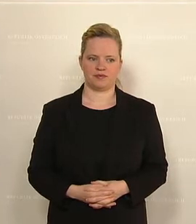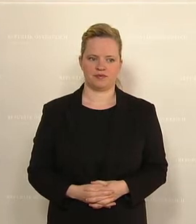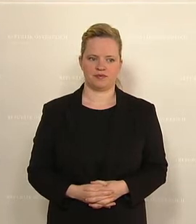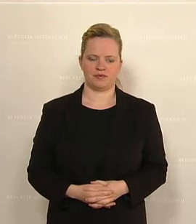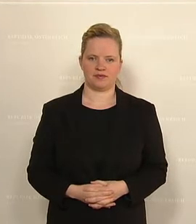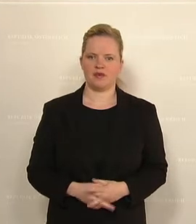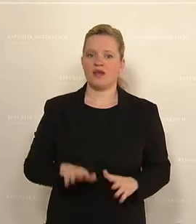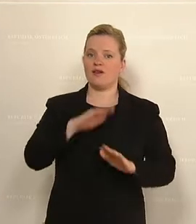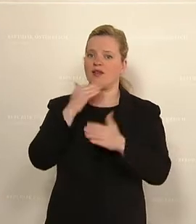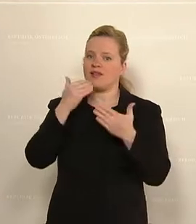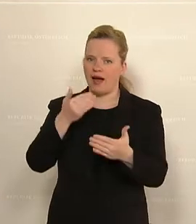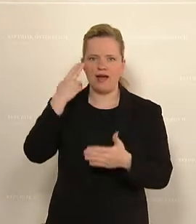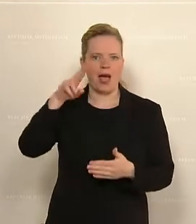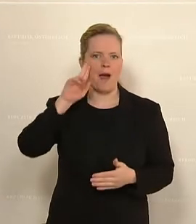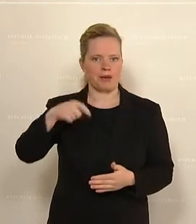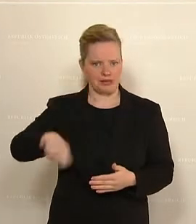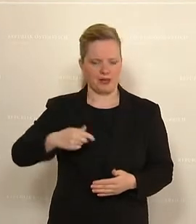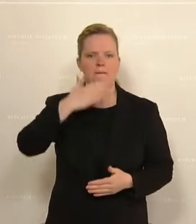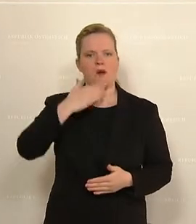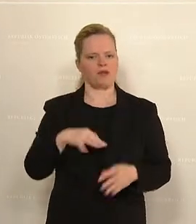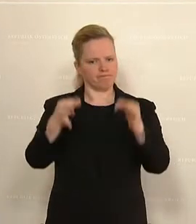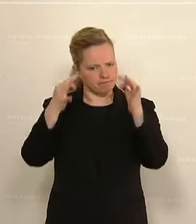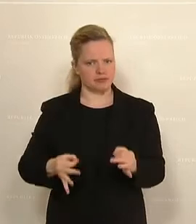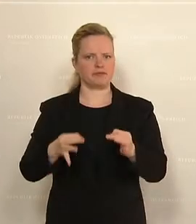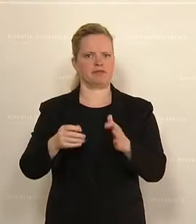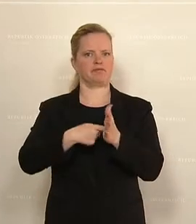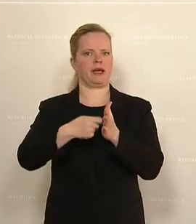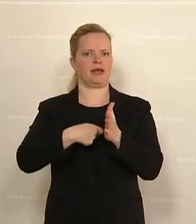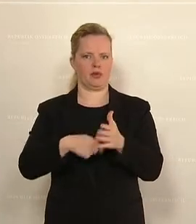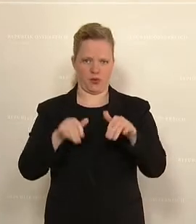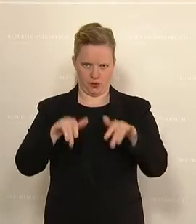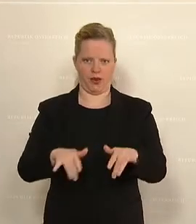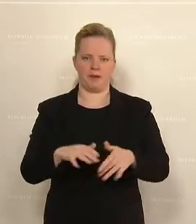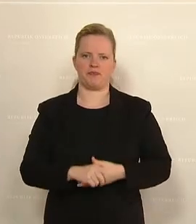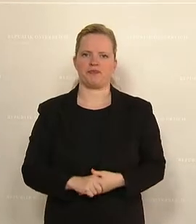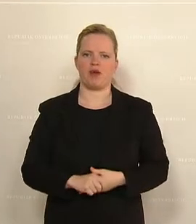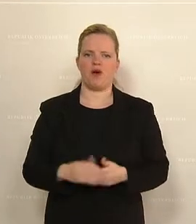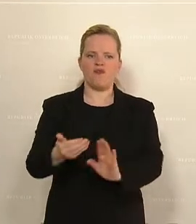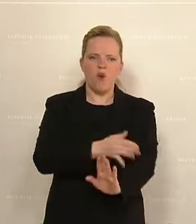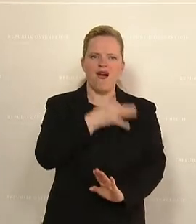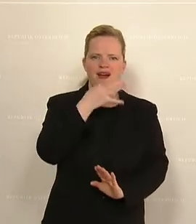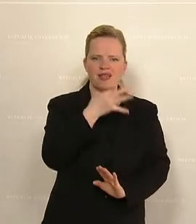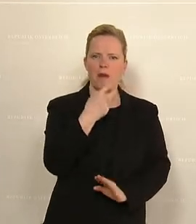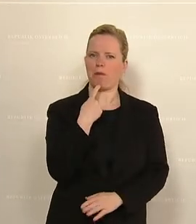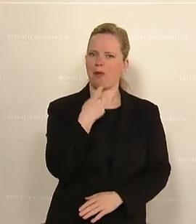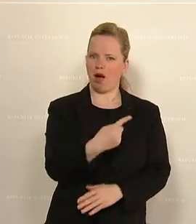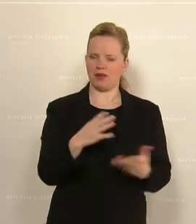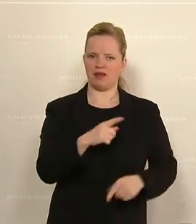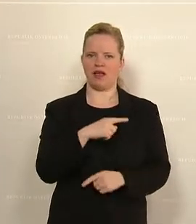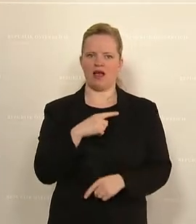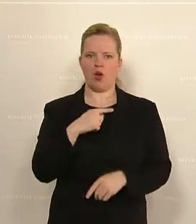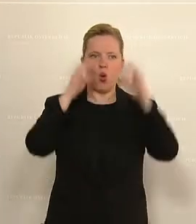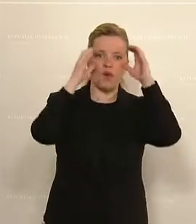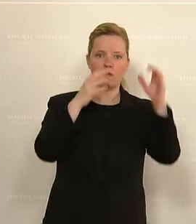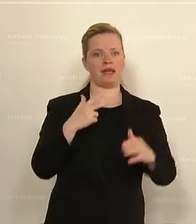Vielen Dank, Herr Präsident. Ich möchte eine tatsächliche Berichtigung machen. Mein Vorredner hat gerade behauptet, wie sozial die ÖVP